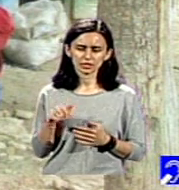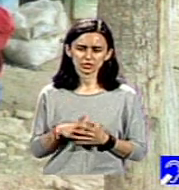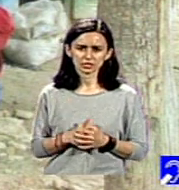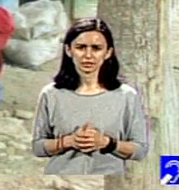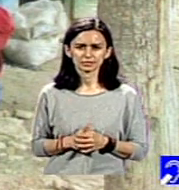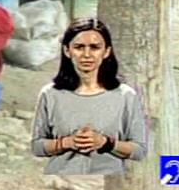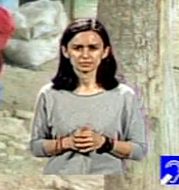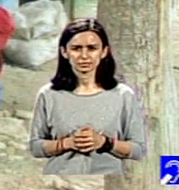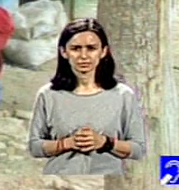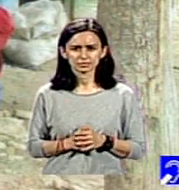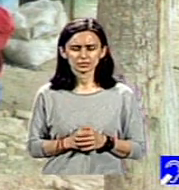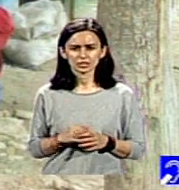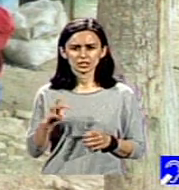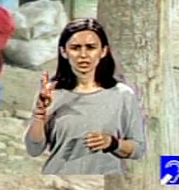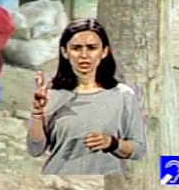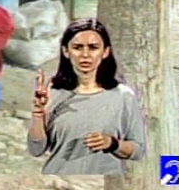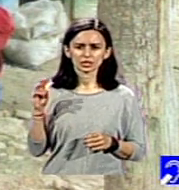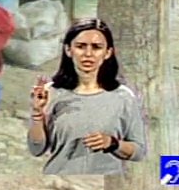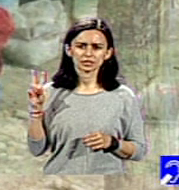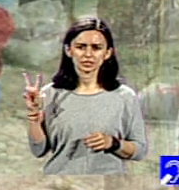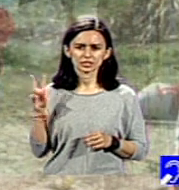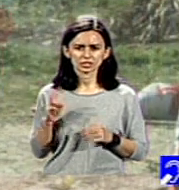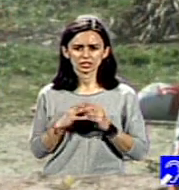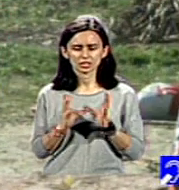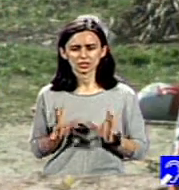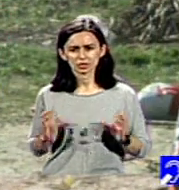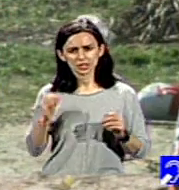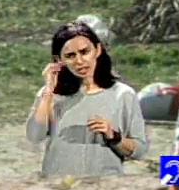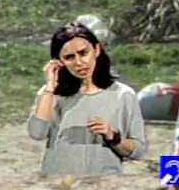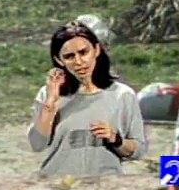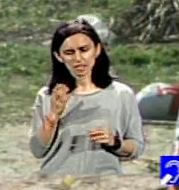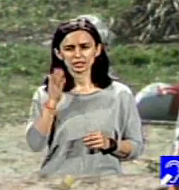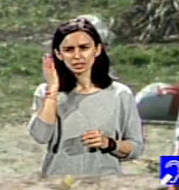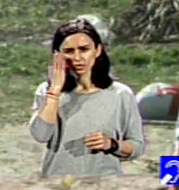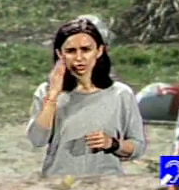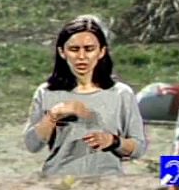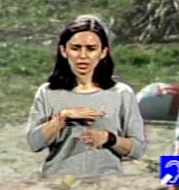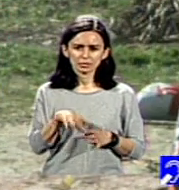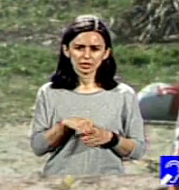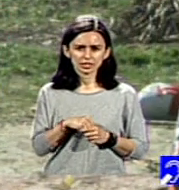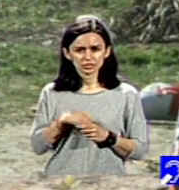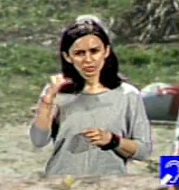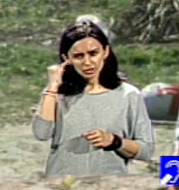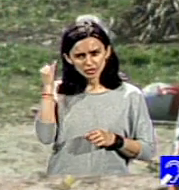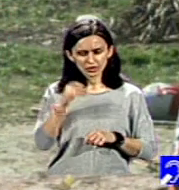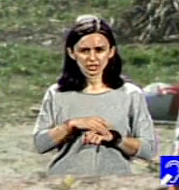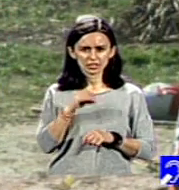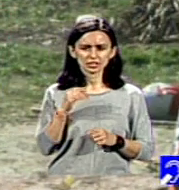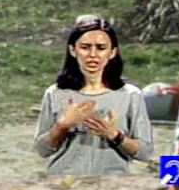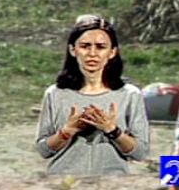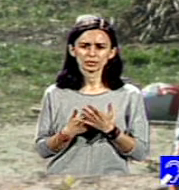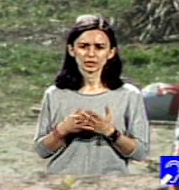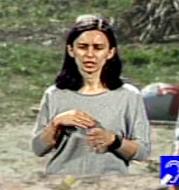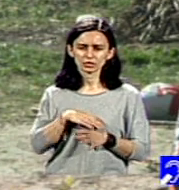aceea, World Vision România a creat Școala Părinților, o inițiativă destinată